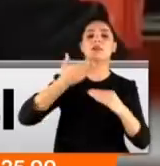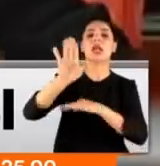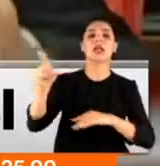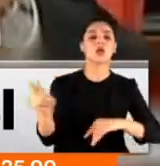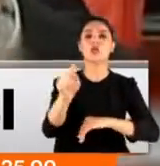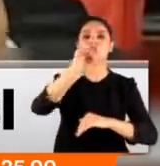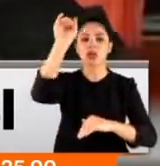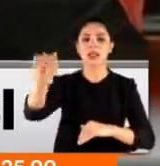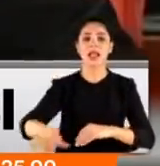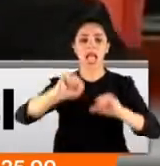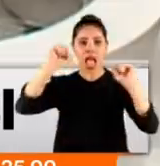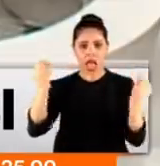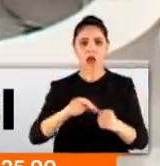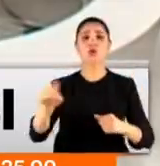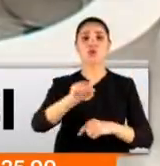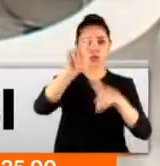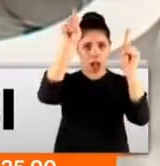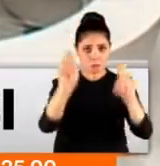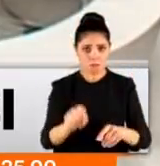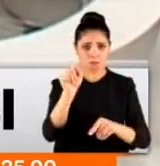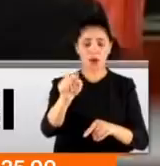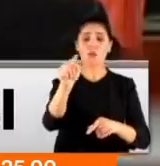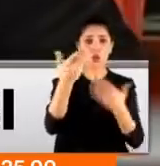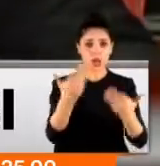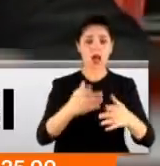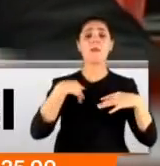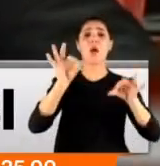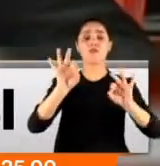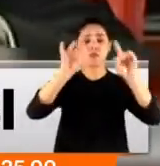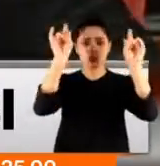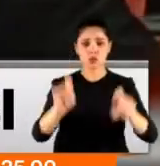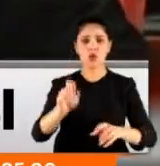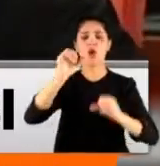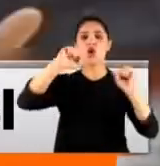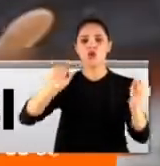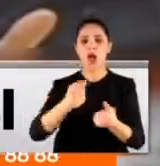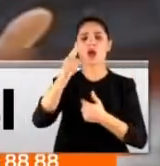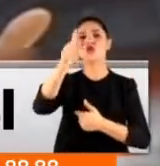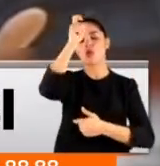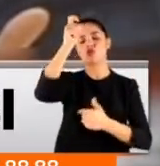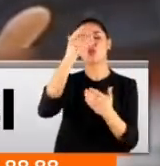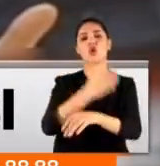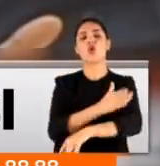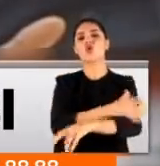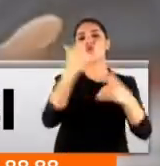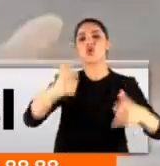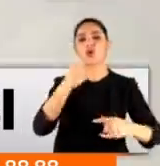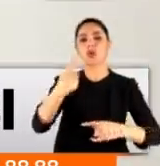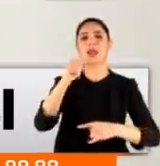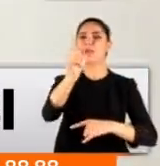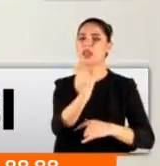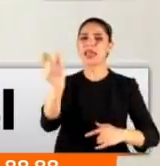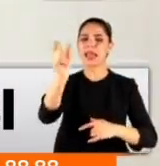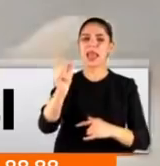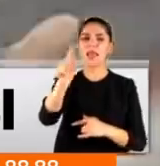geldi. Erzurum Kürdistan mı? Bunu kabul etmemiz mümkün mü? Erzurum öz be öz Türk yurdudur. Gelmişler bir kavrama takılıp